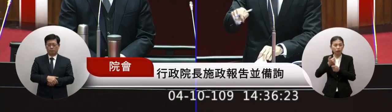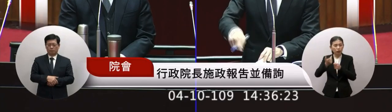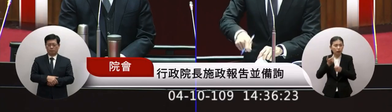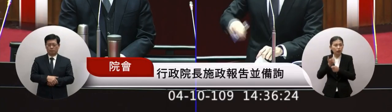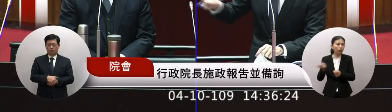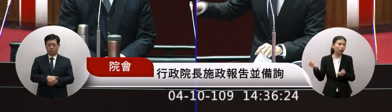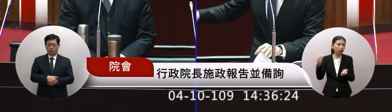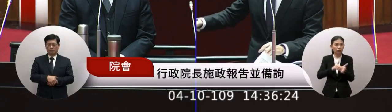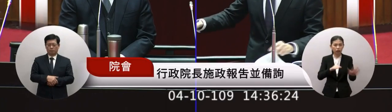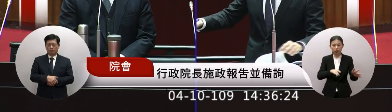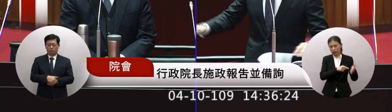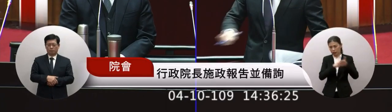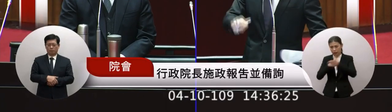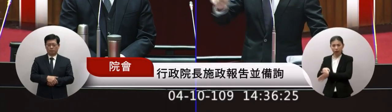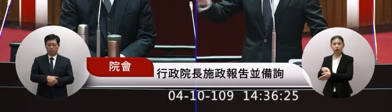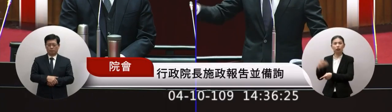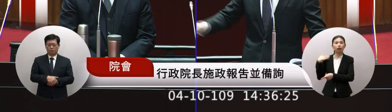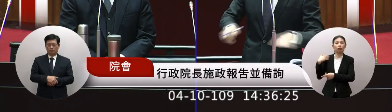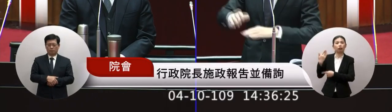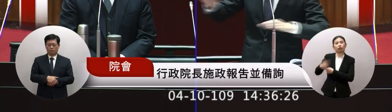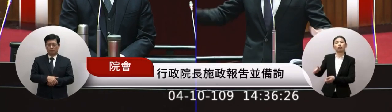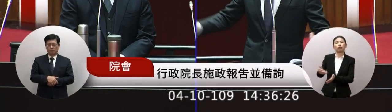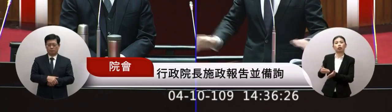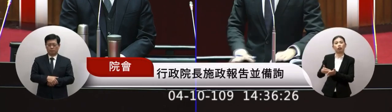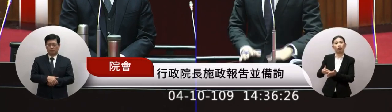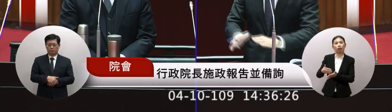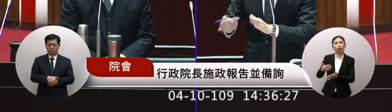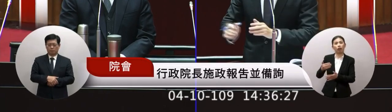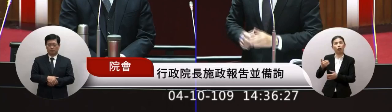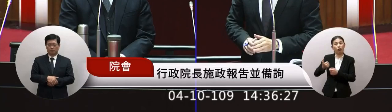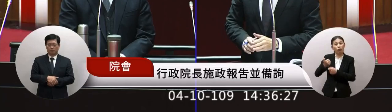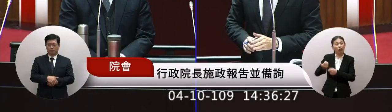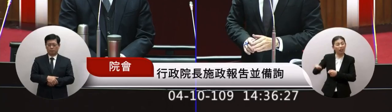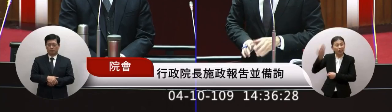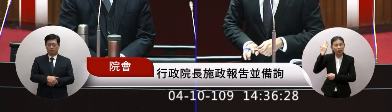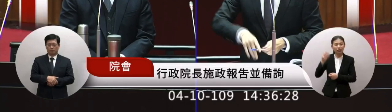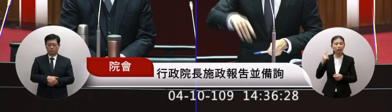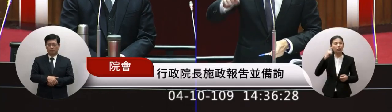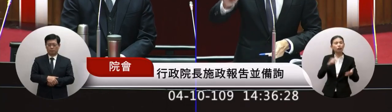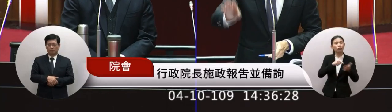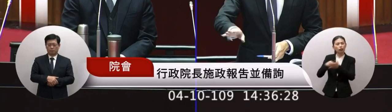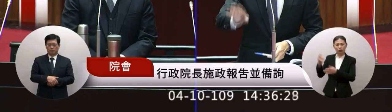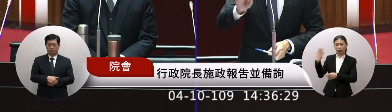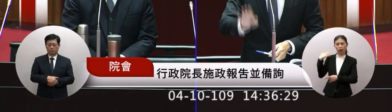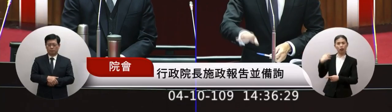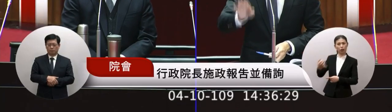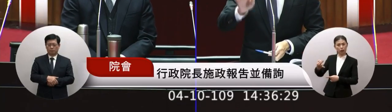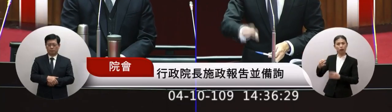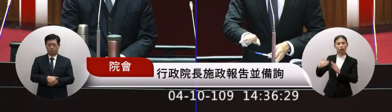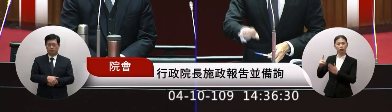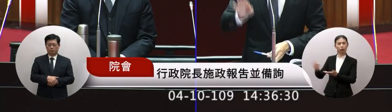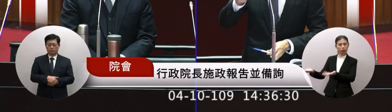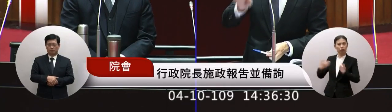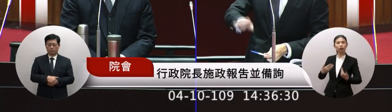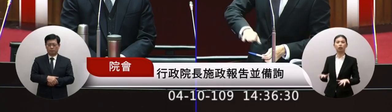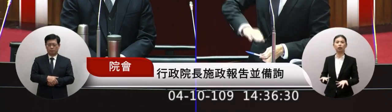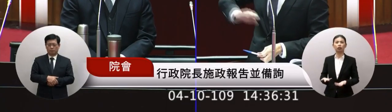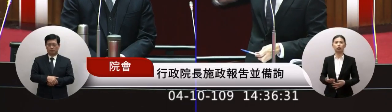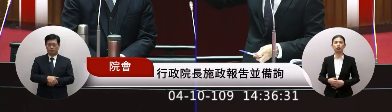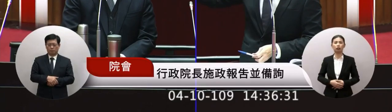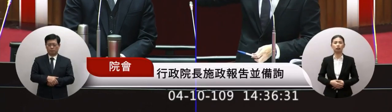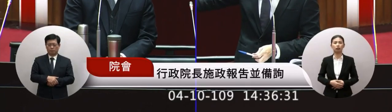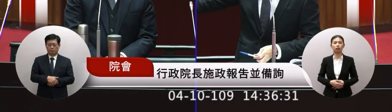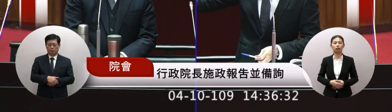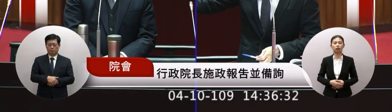到現在還可以來申請有過期半世紀以上可以來申請他這完全不用照說我們